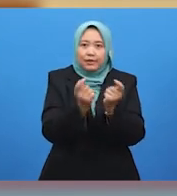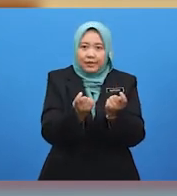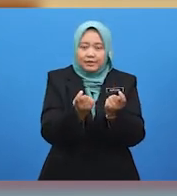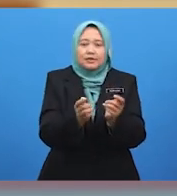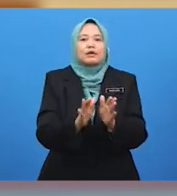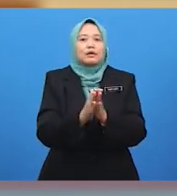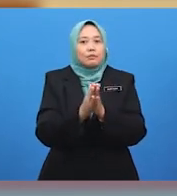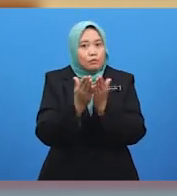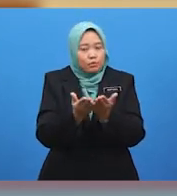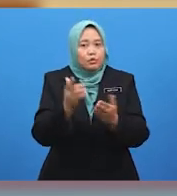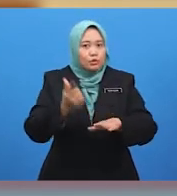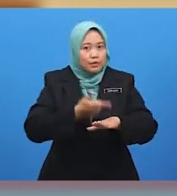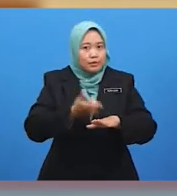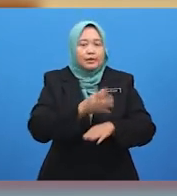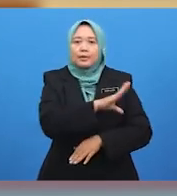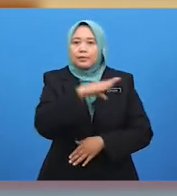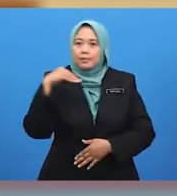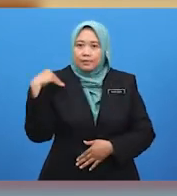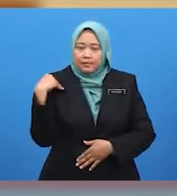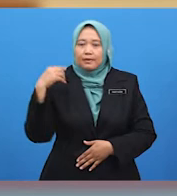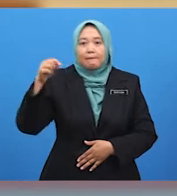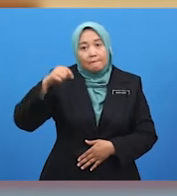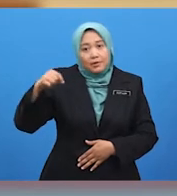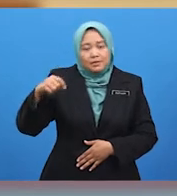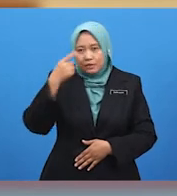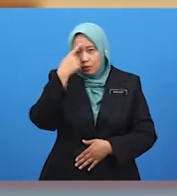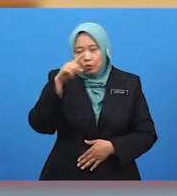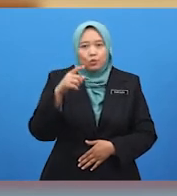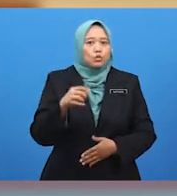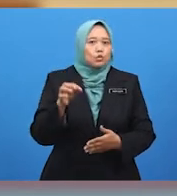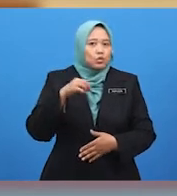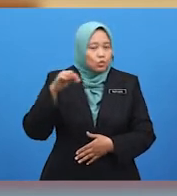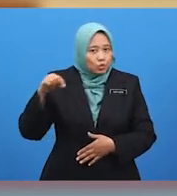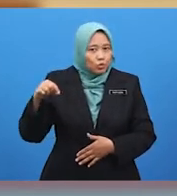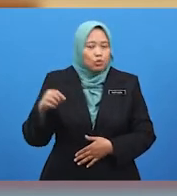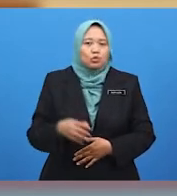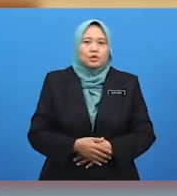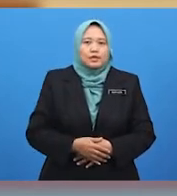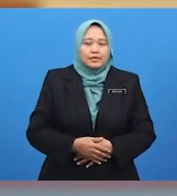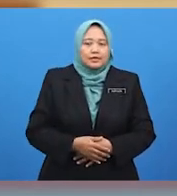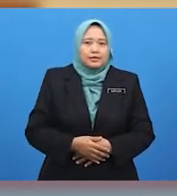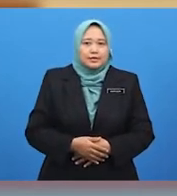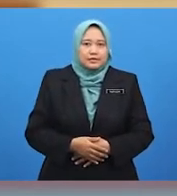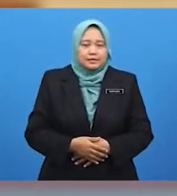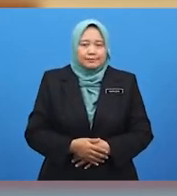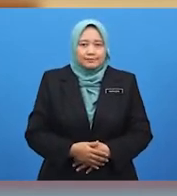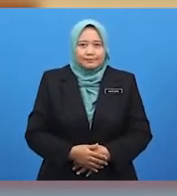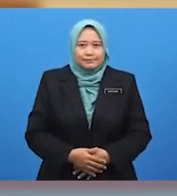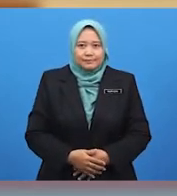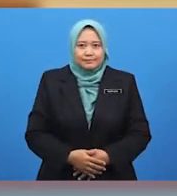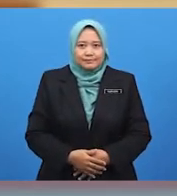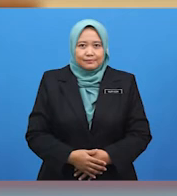dan pensel untuk menulis catatan dan nota sepanjang pembelajaran pada hari ini.